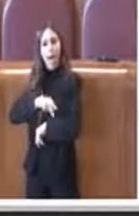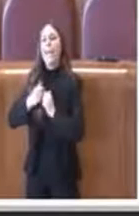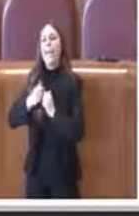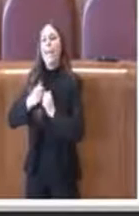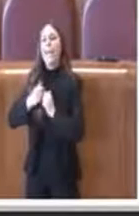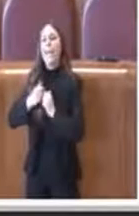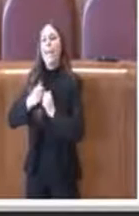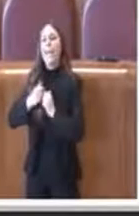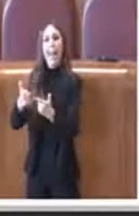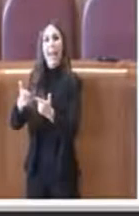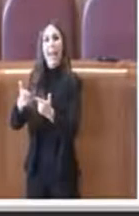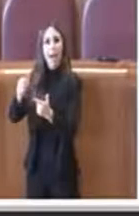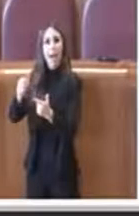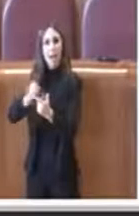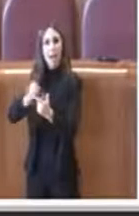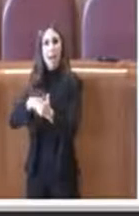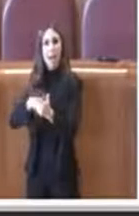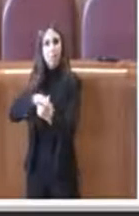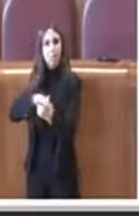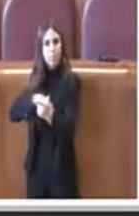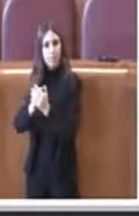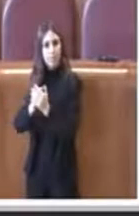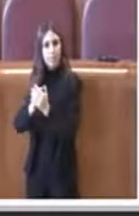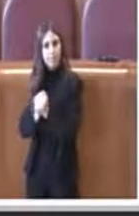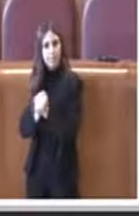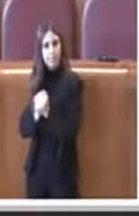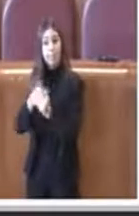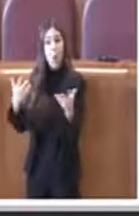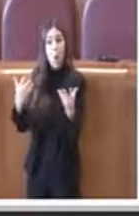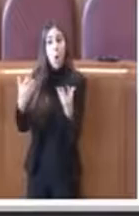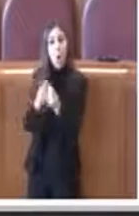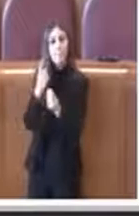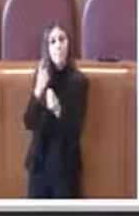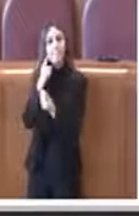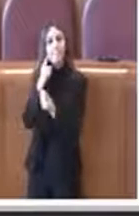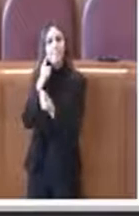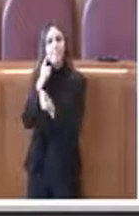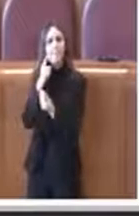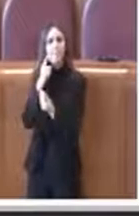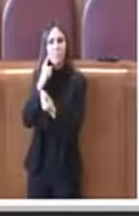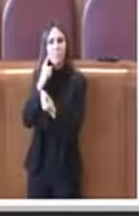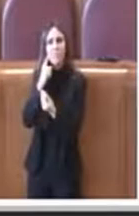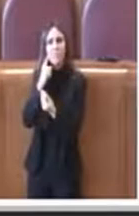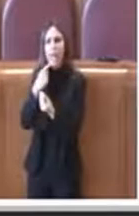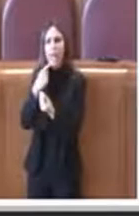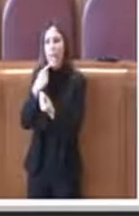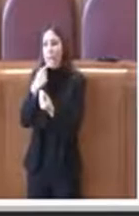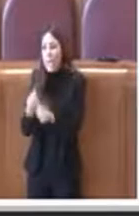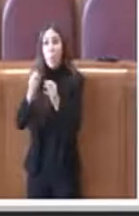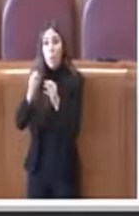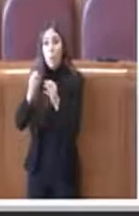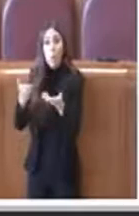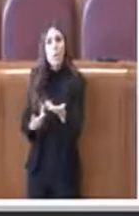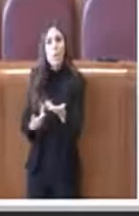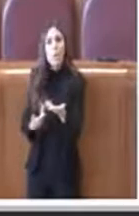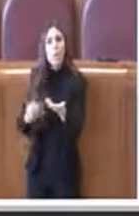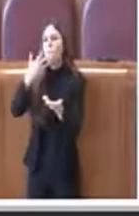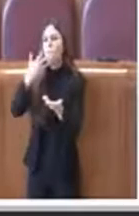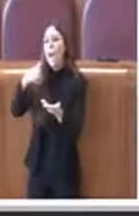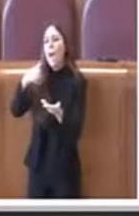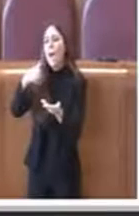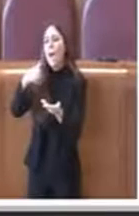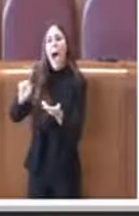ho sentito nelle dichiarazioni dei colleghi affermazioni simili che noi vogliamo regalare